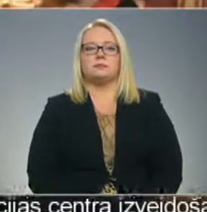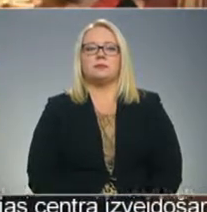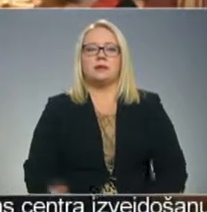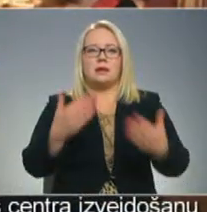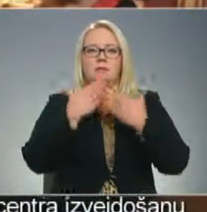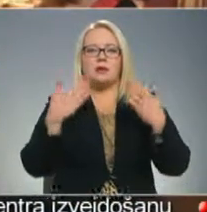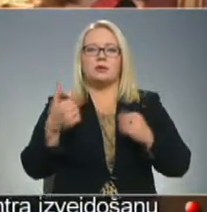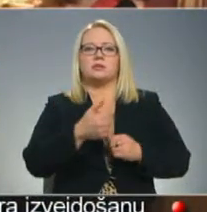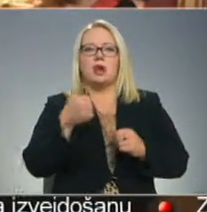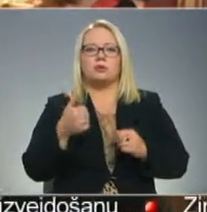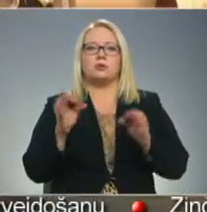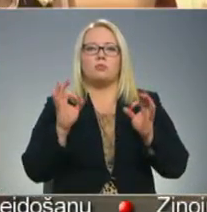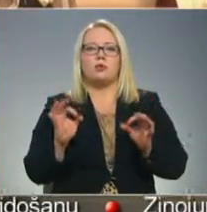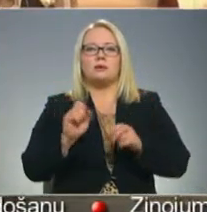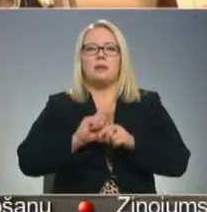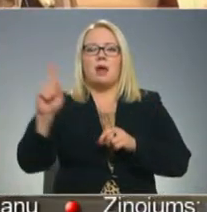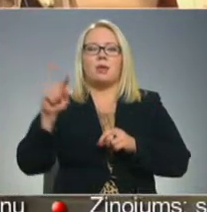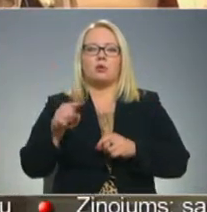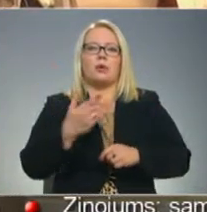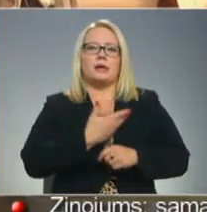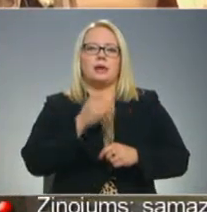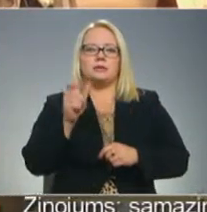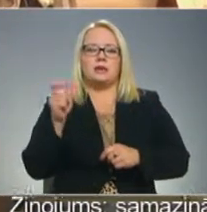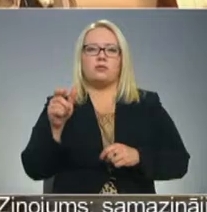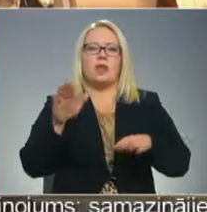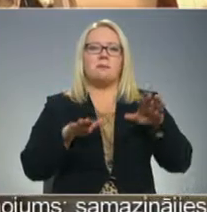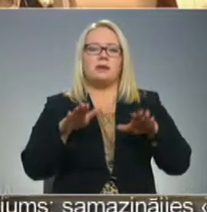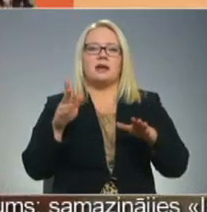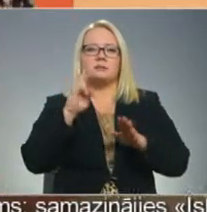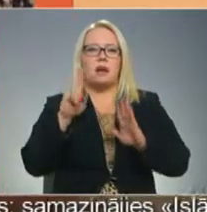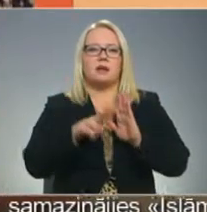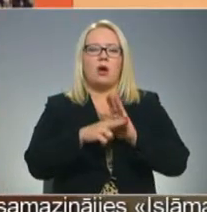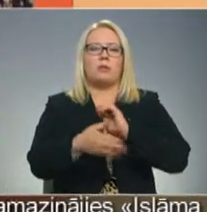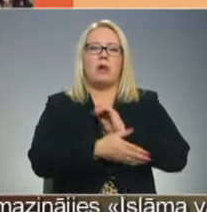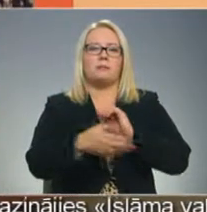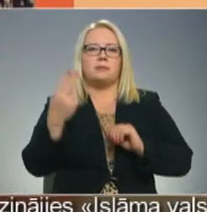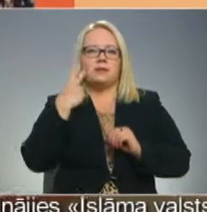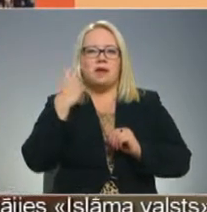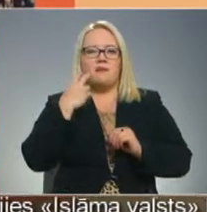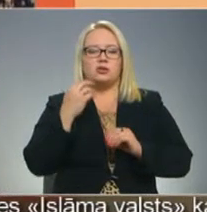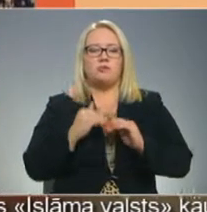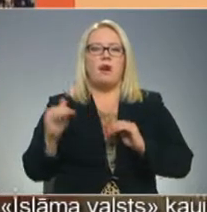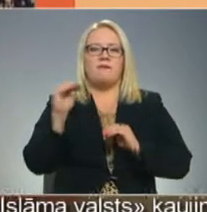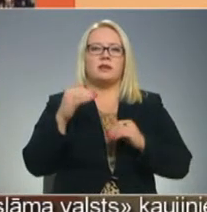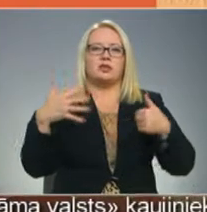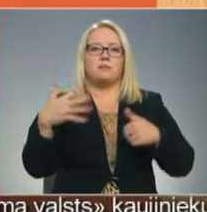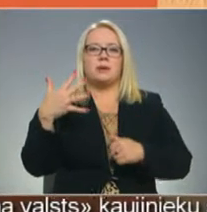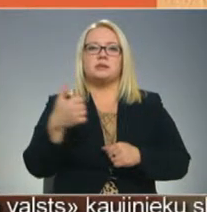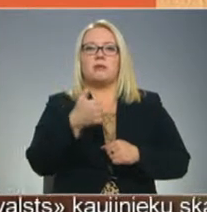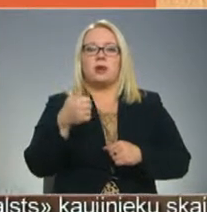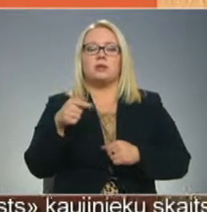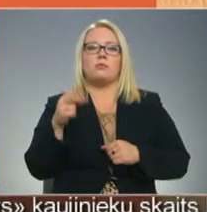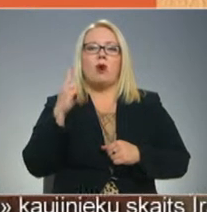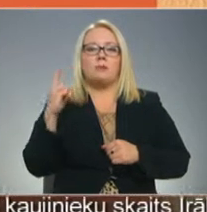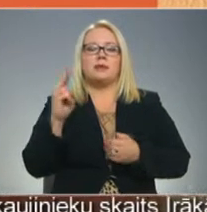Pēdējos gados būtiski palielinājies to iedzīvotāju īpatsvars, kur ir pakļauti nabadzības riskam vecumā virs 65 gadiem, to